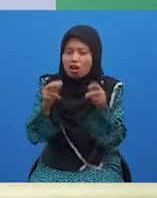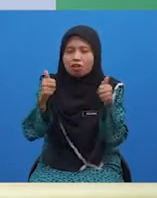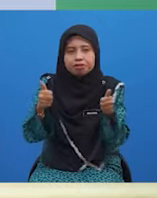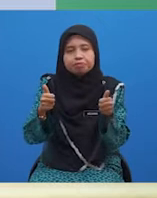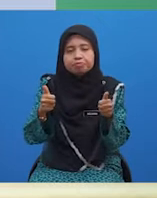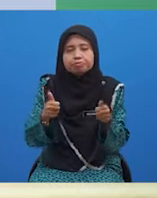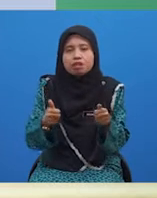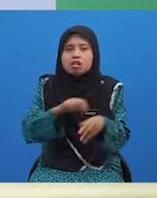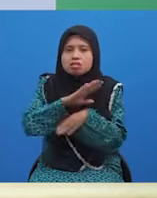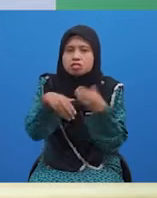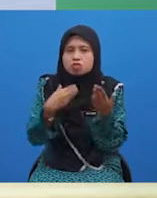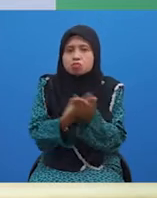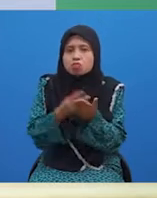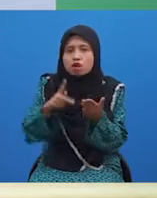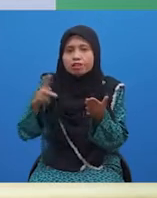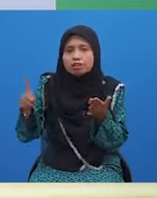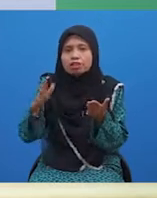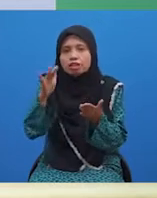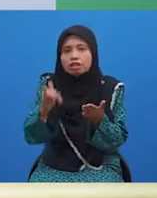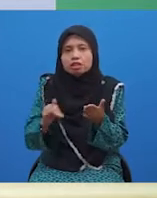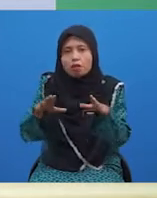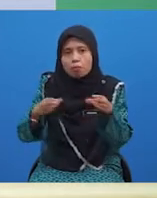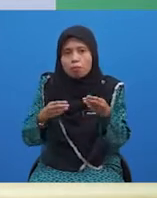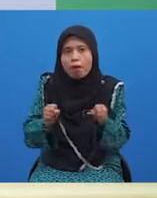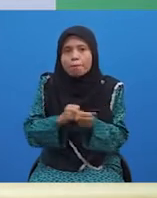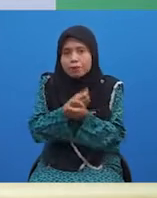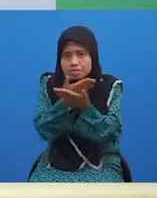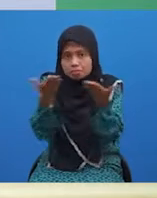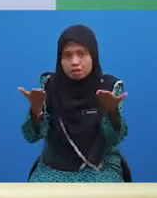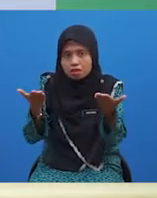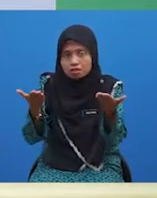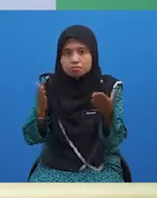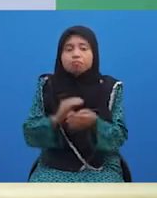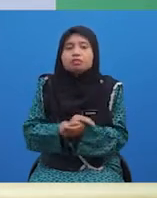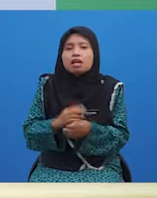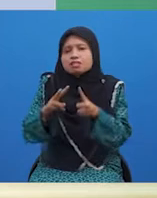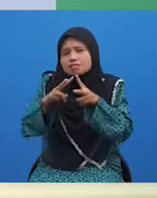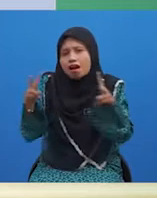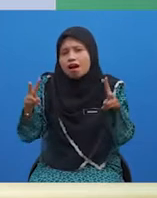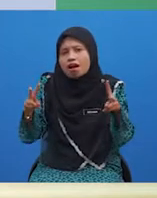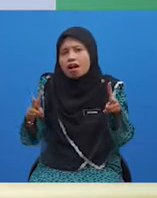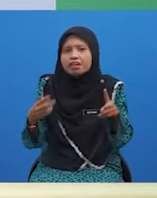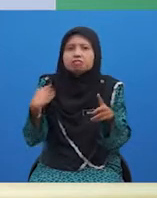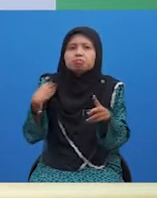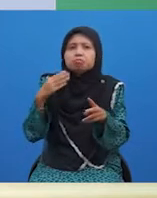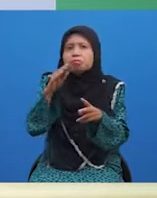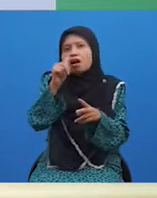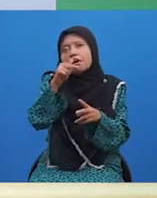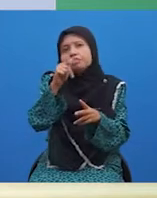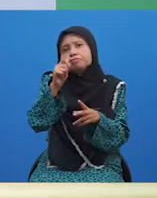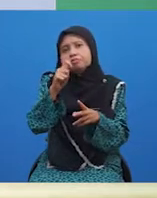sungguh. Semua kanak-kanak yang membuat persembahan itu sangat berbakat.